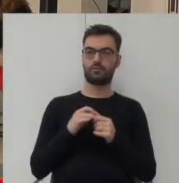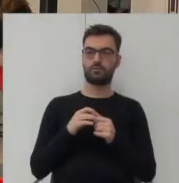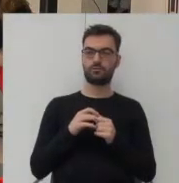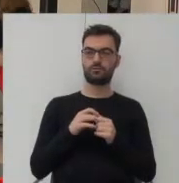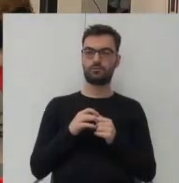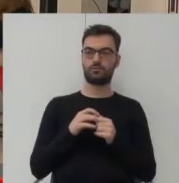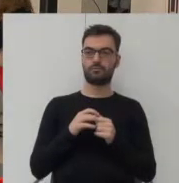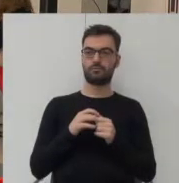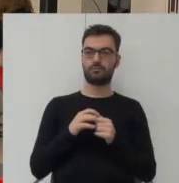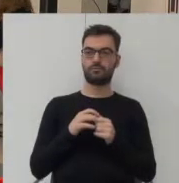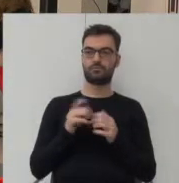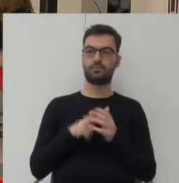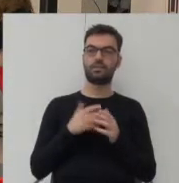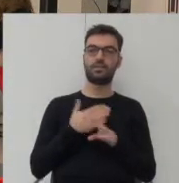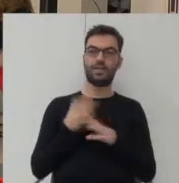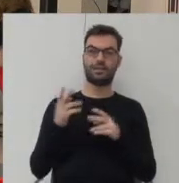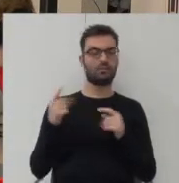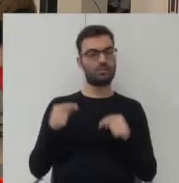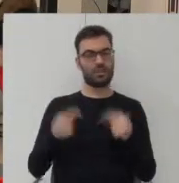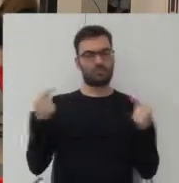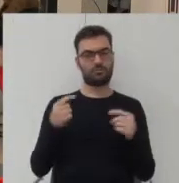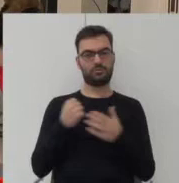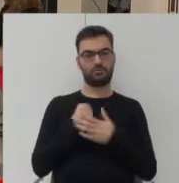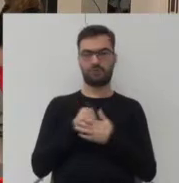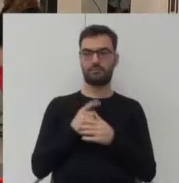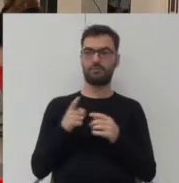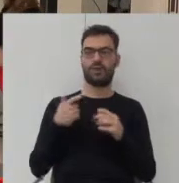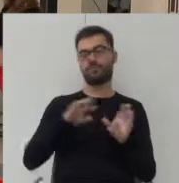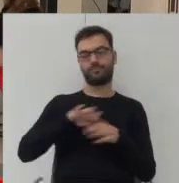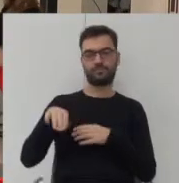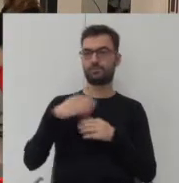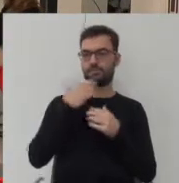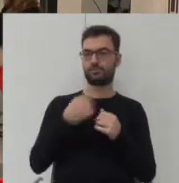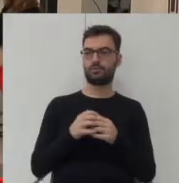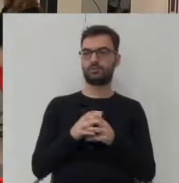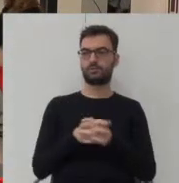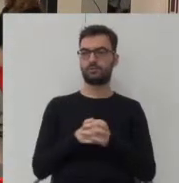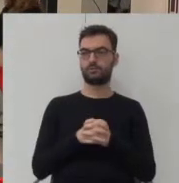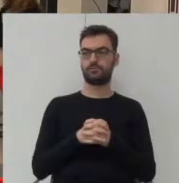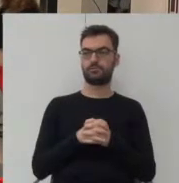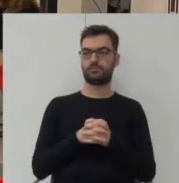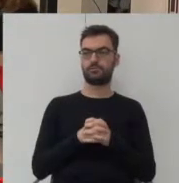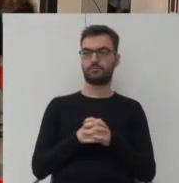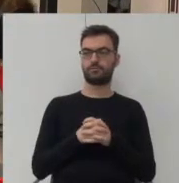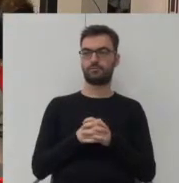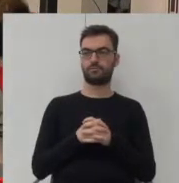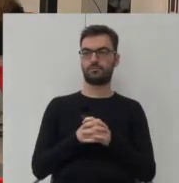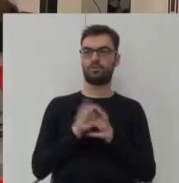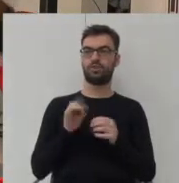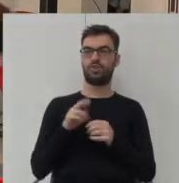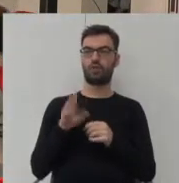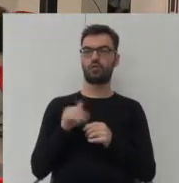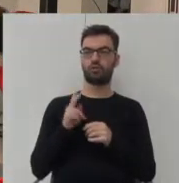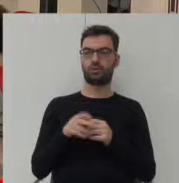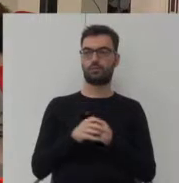jest wciąż kontrowersyjna, ale to tak trochę na boku. Dziękuję. Dobrze, Grzegorz Buczek.